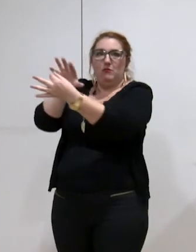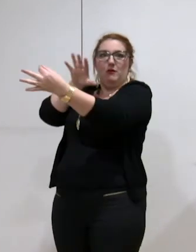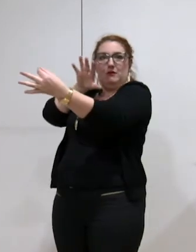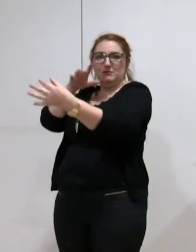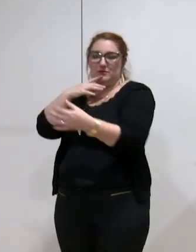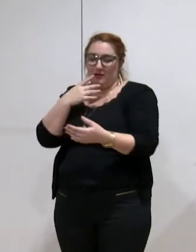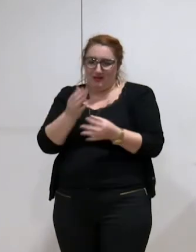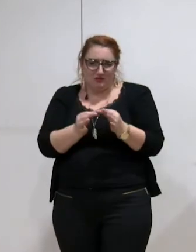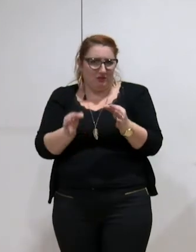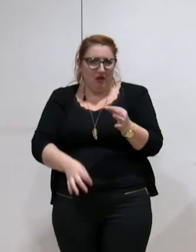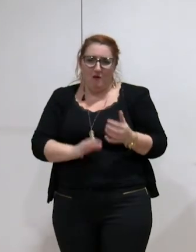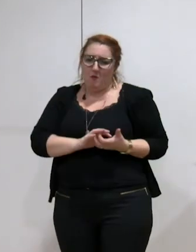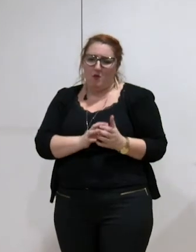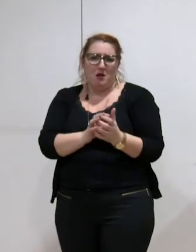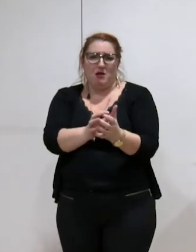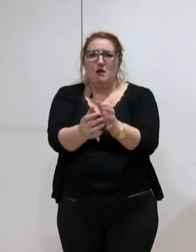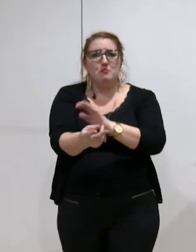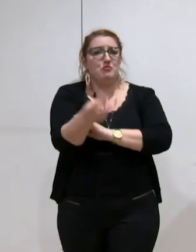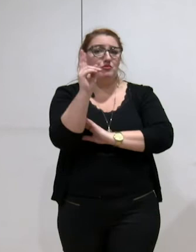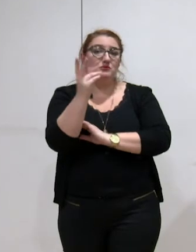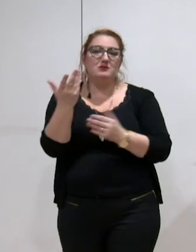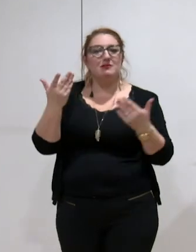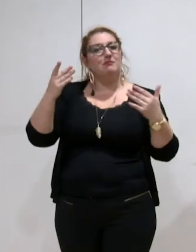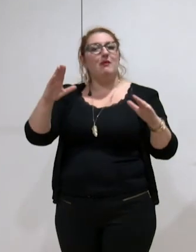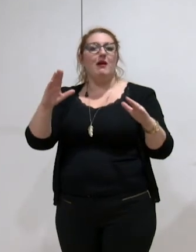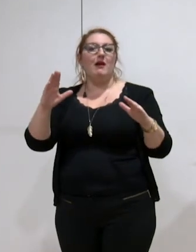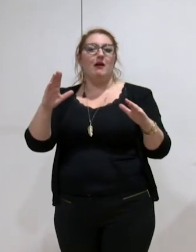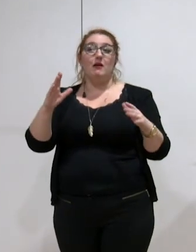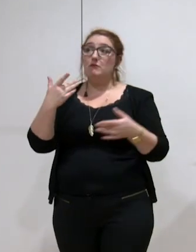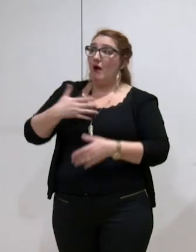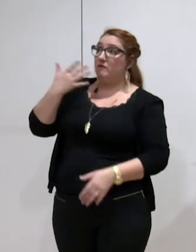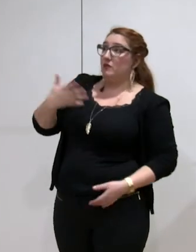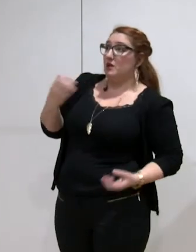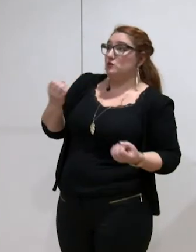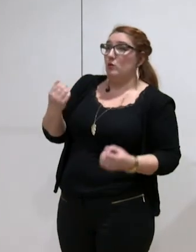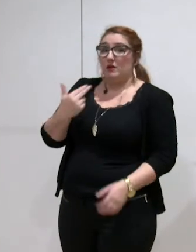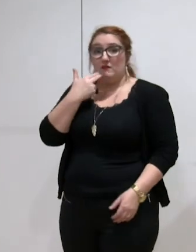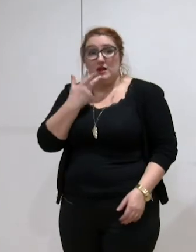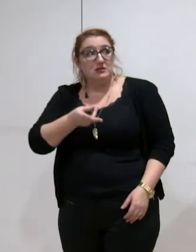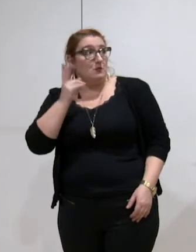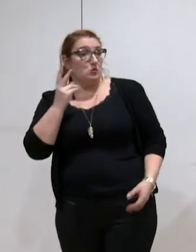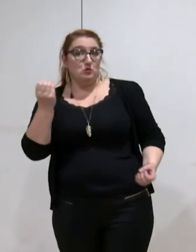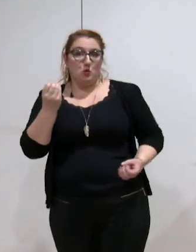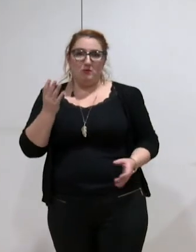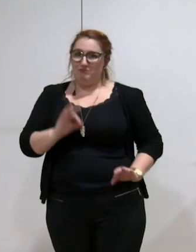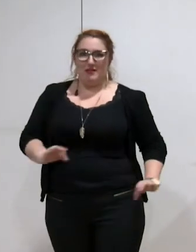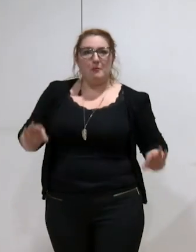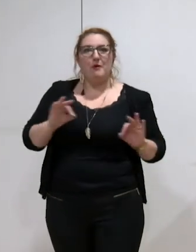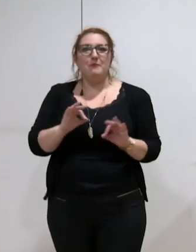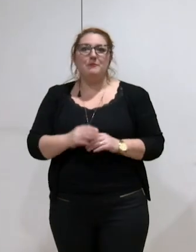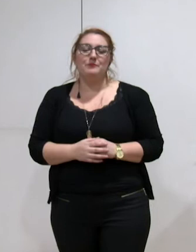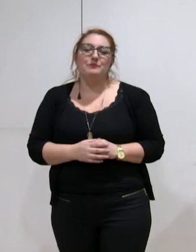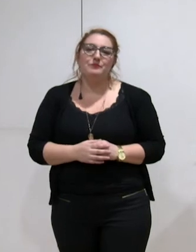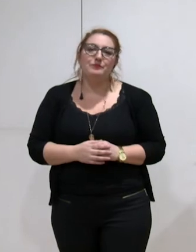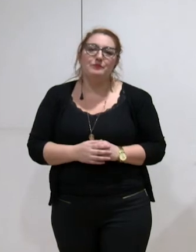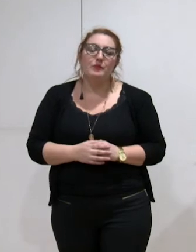complexifie la chose sans pour autant y gagner en efficacité financière. Donc, premier risque, c